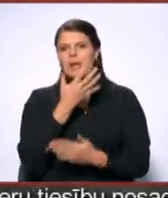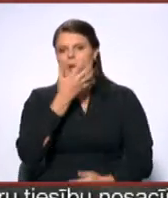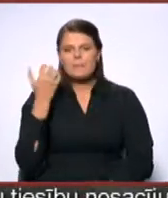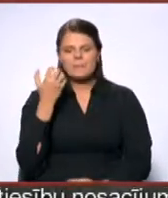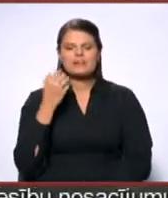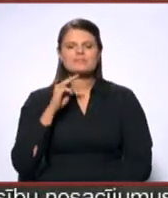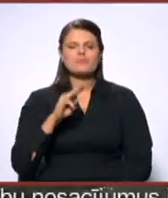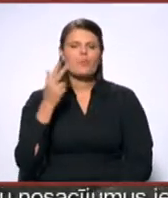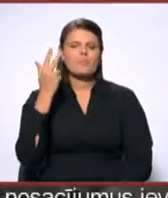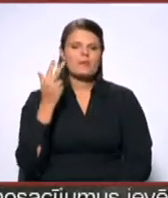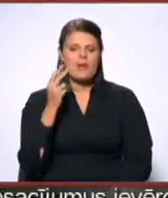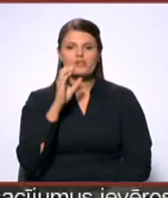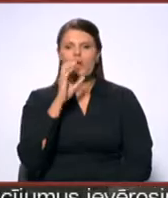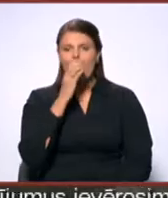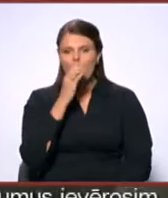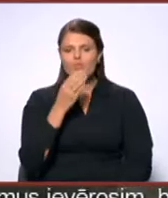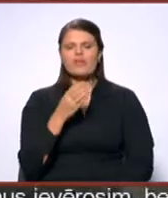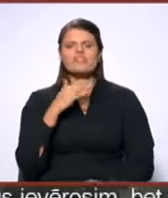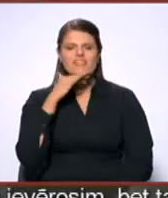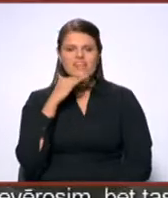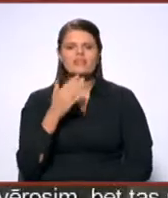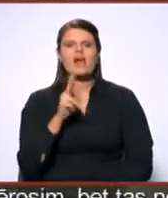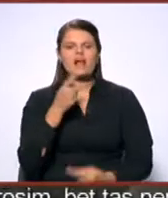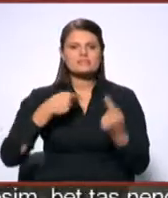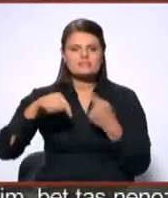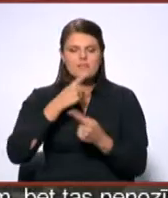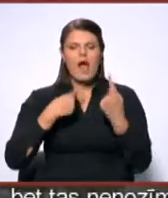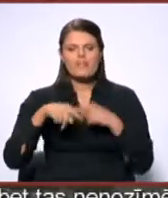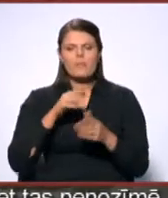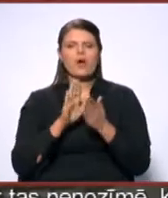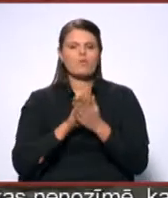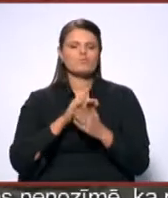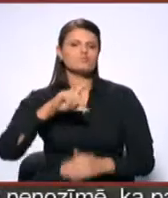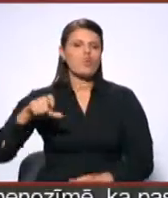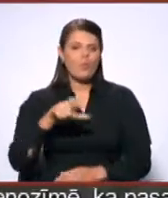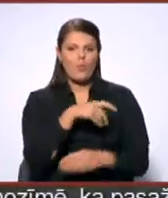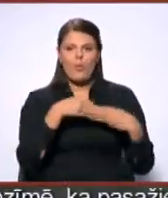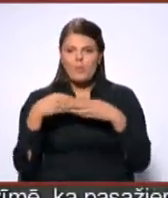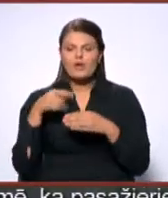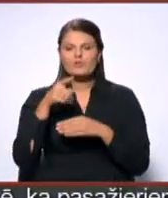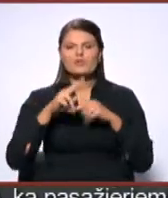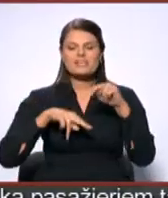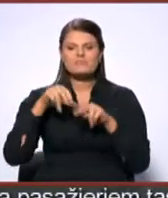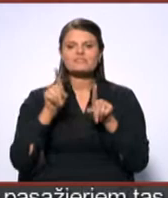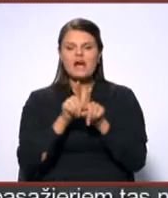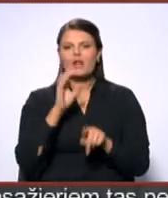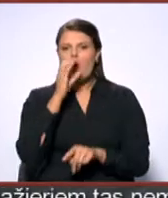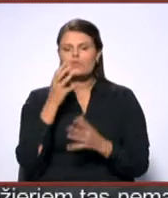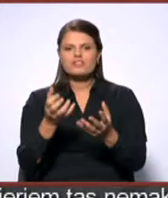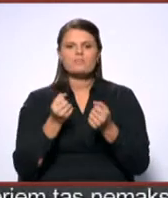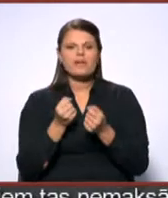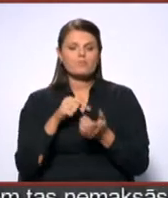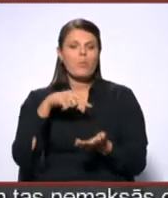kubikmetru notekūdeņu, kas izjūta attīrīšanas ciklu nonāk iecev supītē. Šajā kompleksā izbūvēts arī notekūdeņu